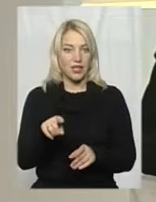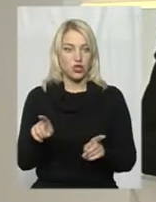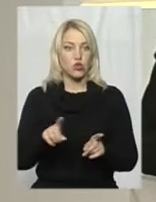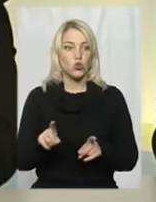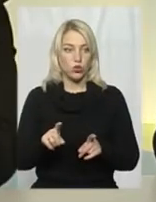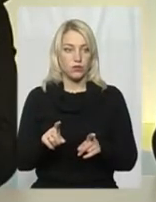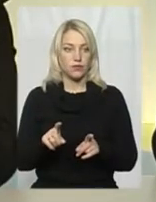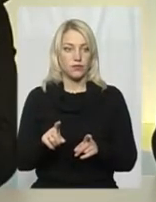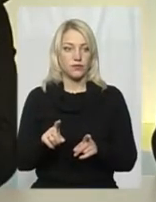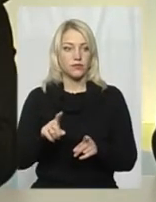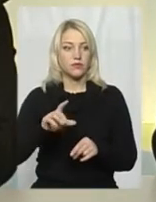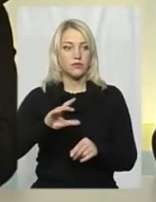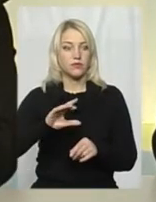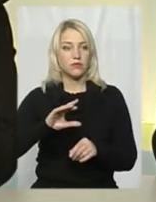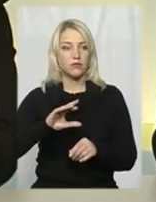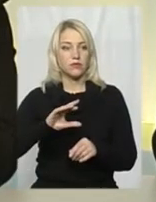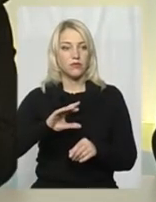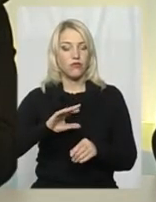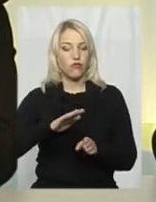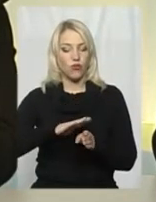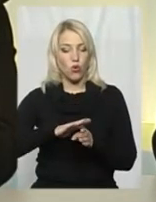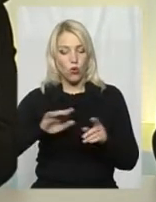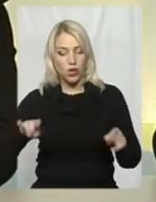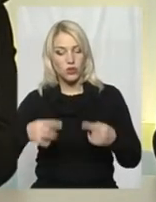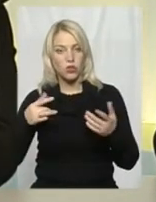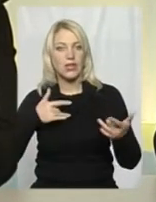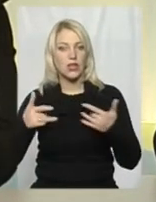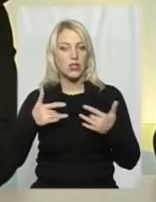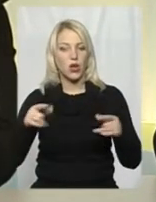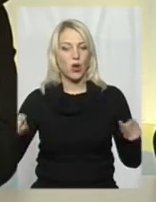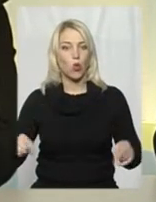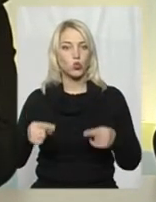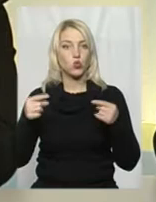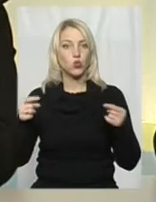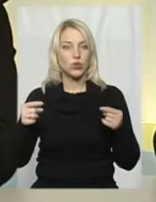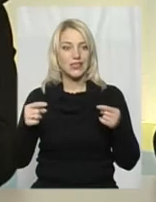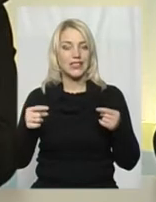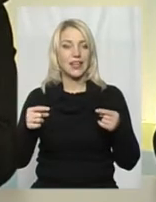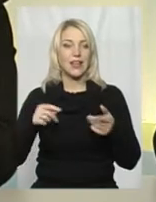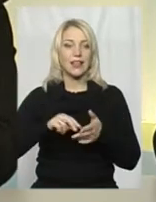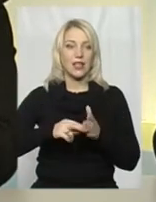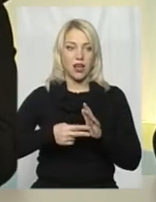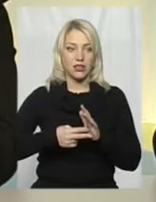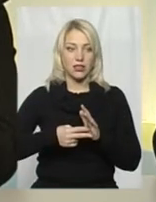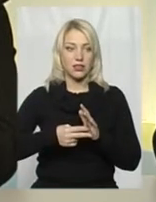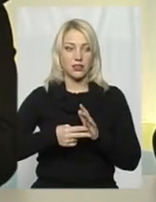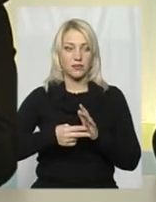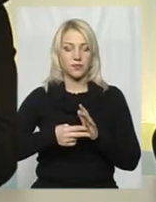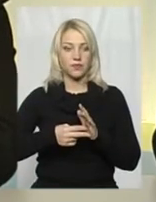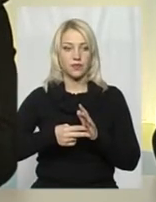організовуються театралізовані реконструкції і тактики, фронтлайни,